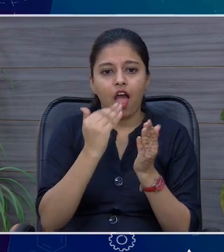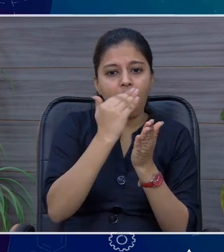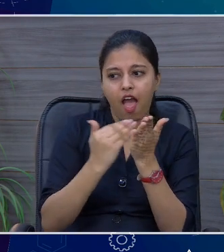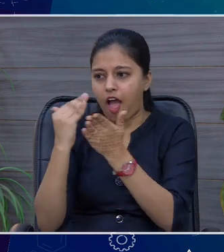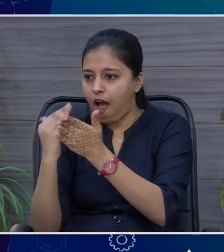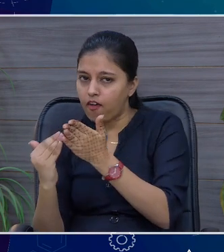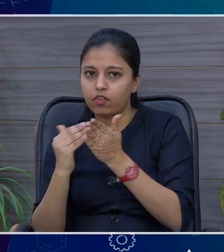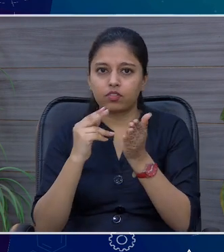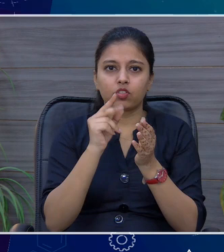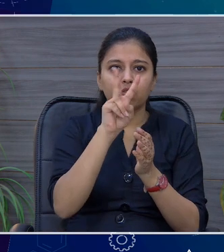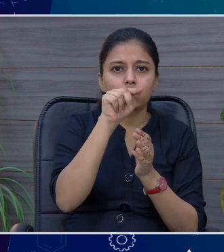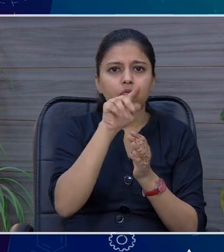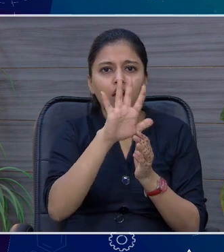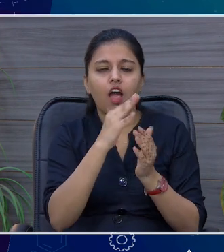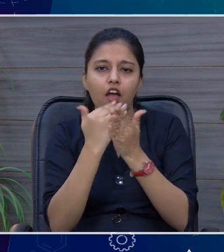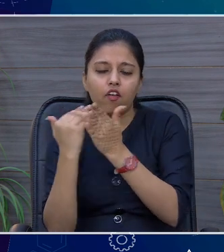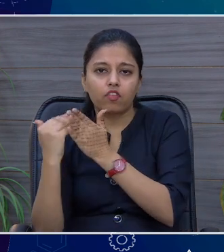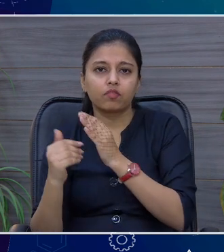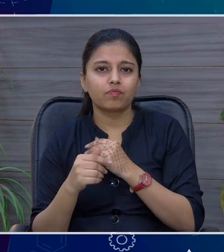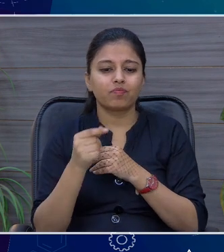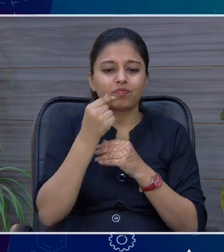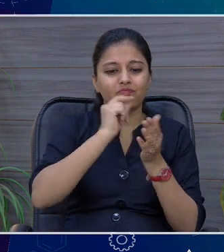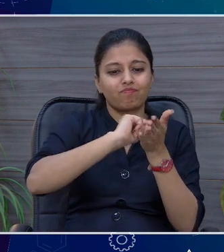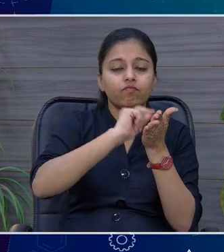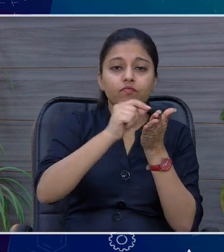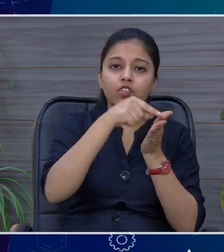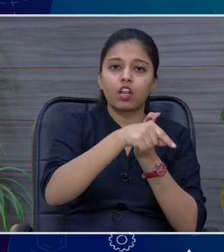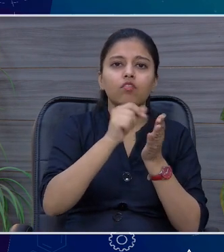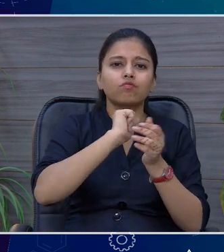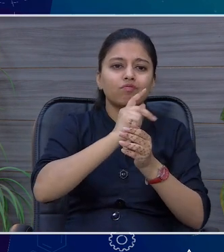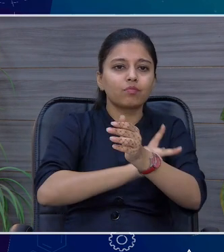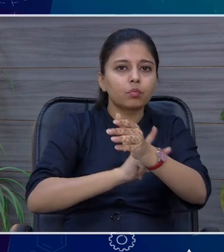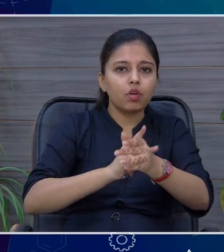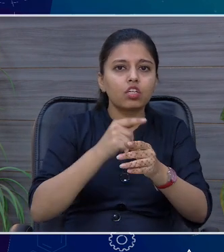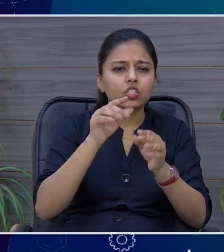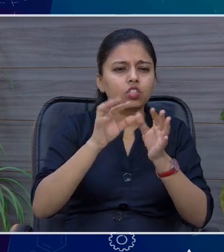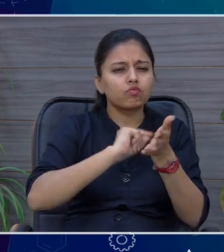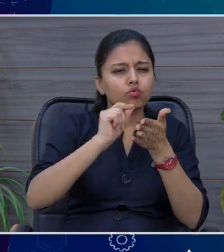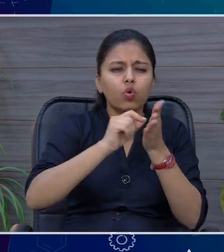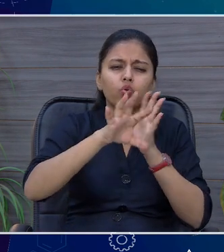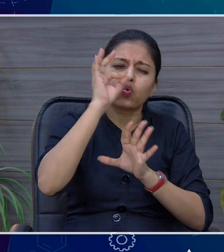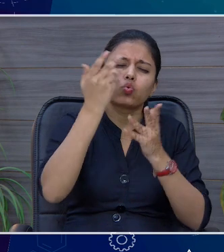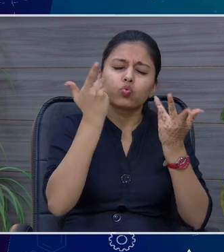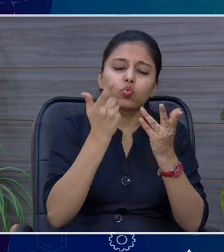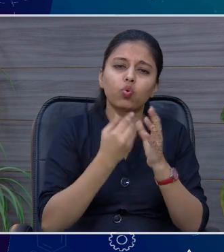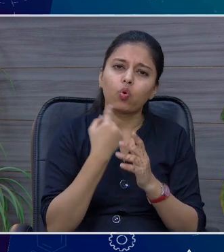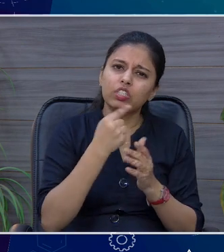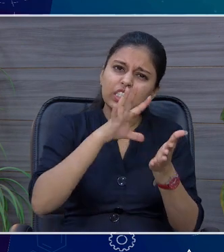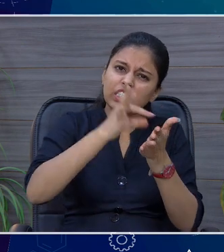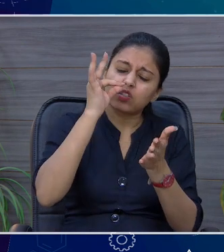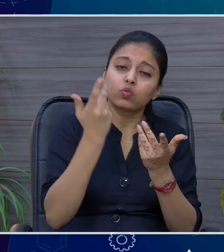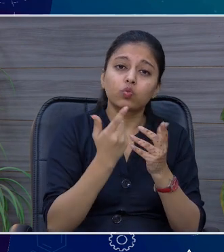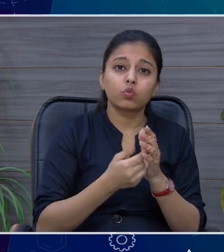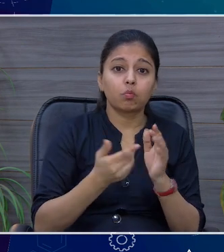प्रयास करूँगा स्वारब जी आप कॉपी राइटर हैं आपने प्रोफेशन को क्यों चुना कब चुना और आप चोंकी